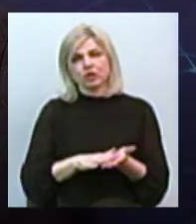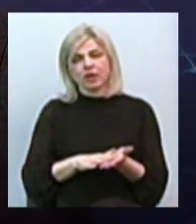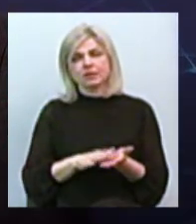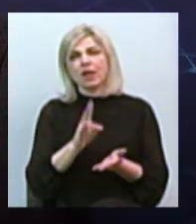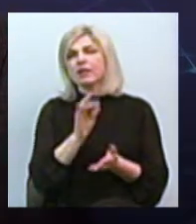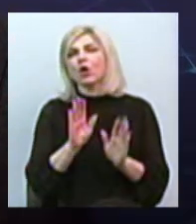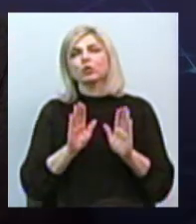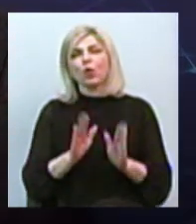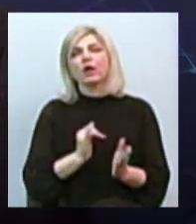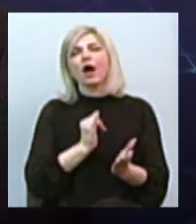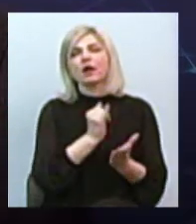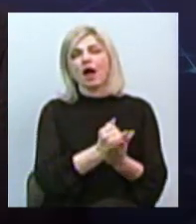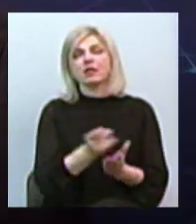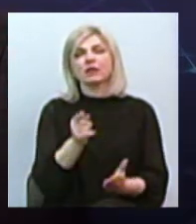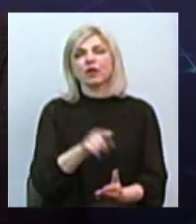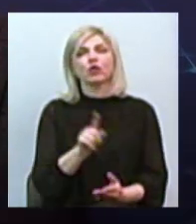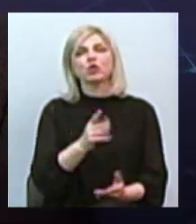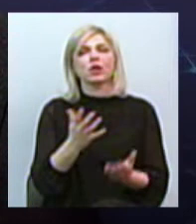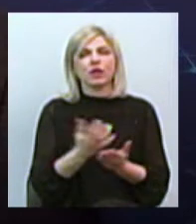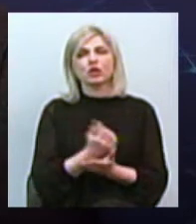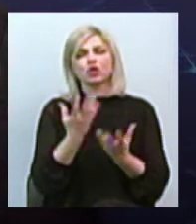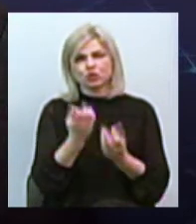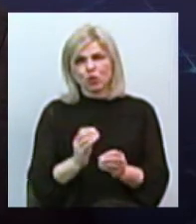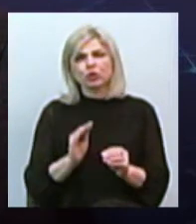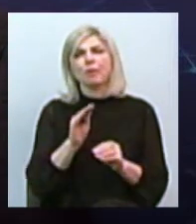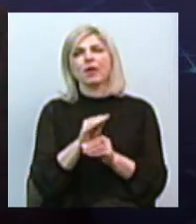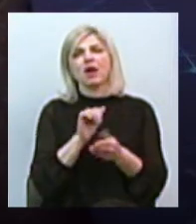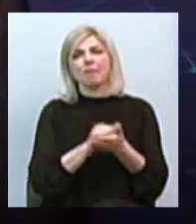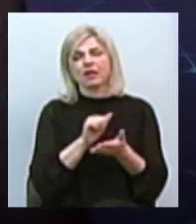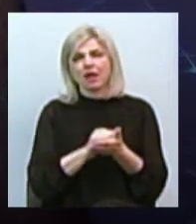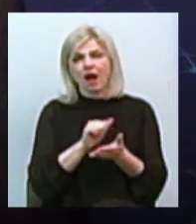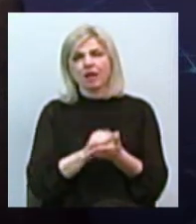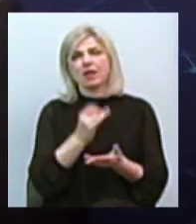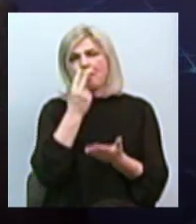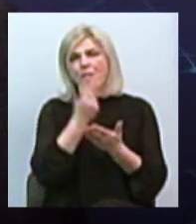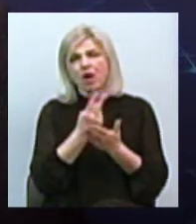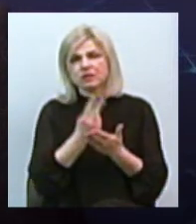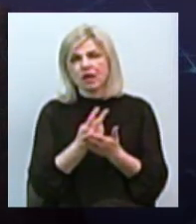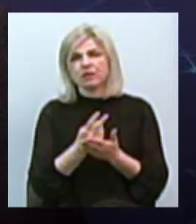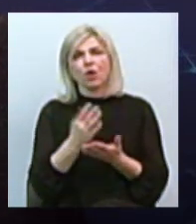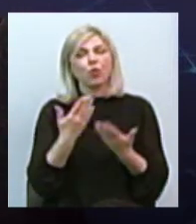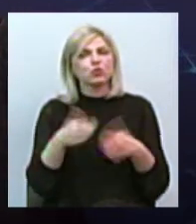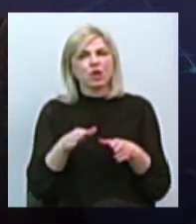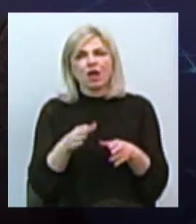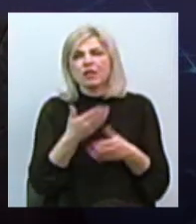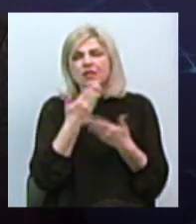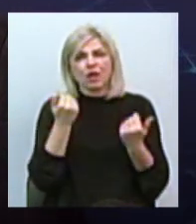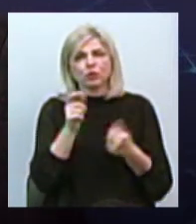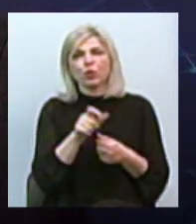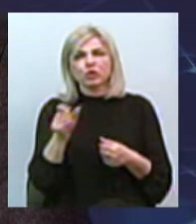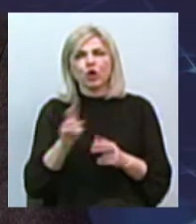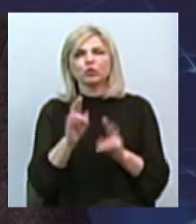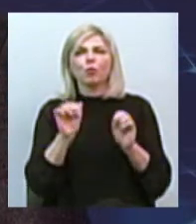ради того, щоб знайти ще дополнительні матеріали, які-то показання, хоча вже почте не осталось людей, які можуть ці показання дати.